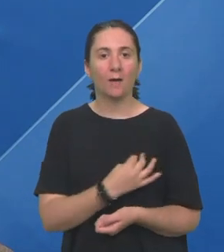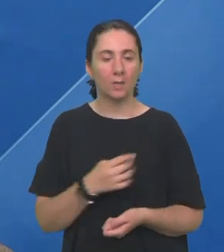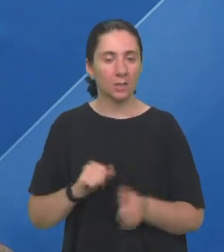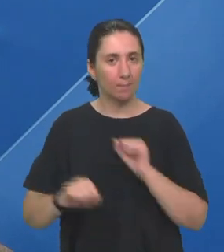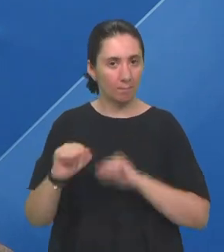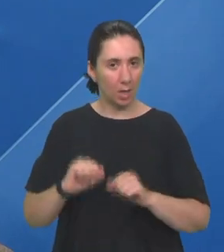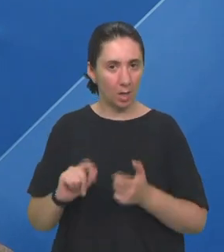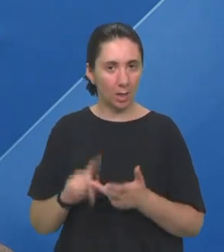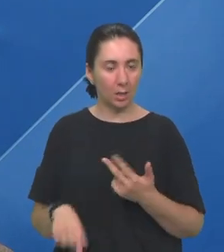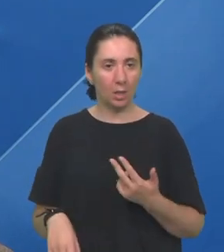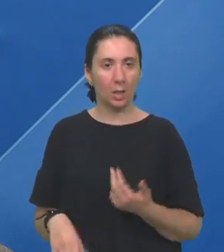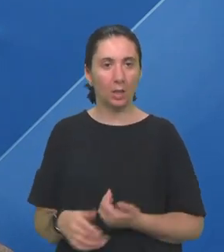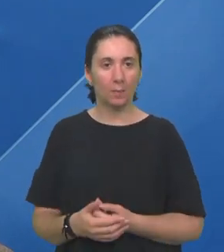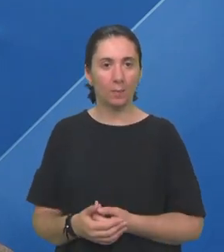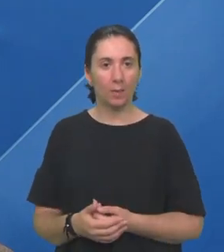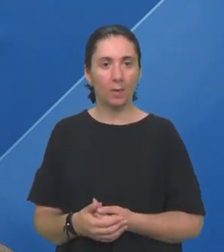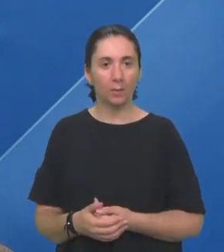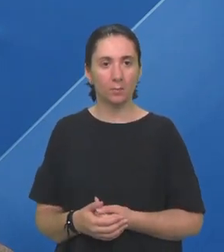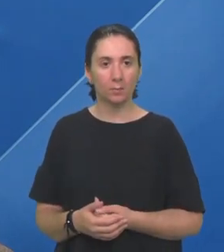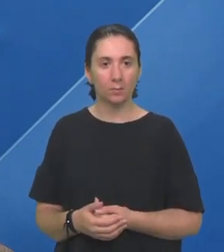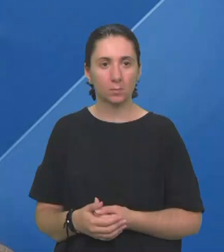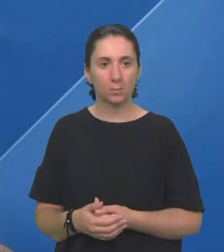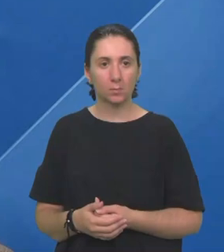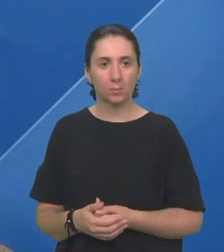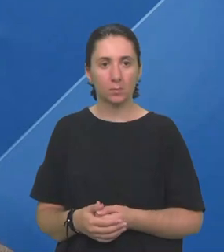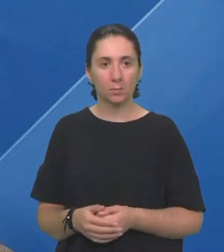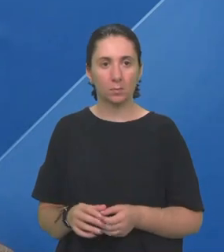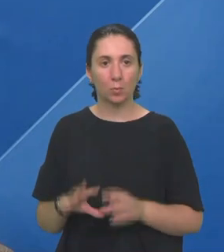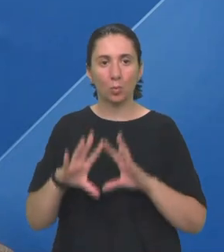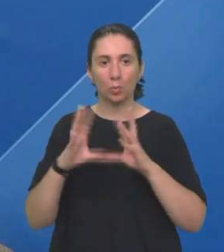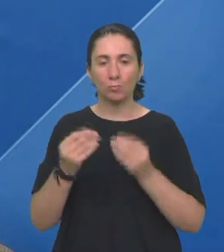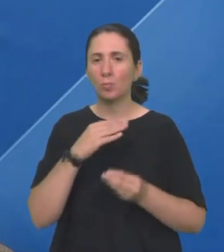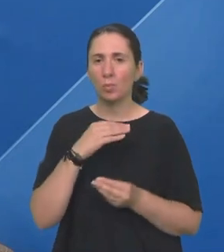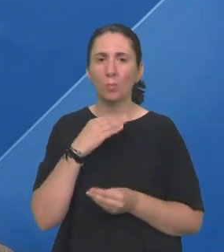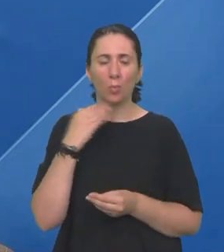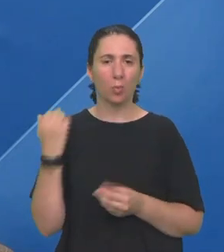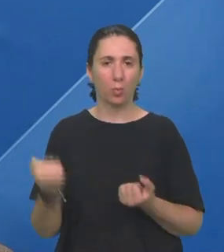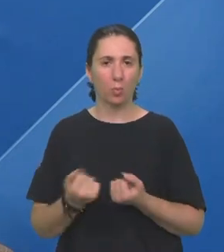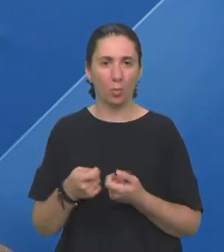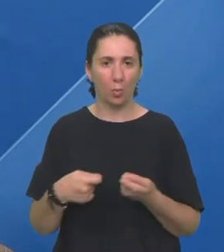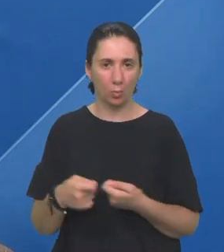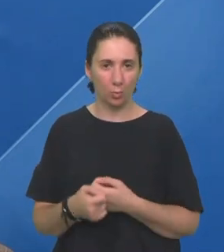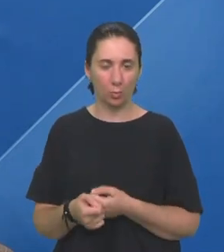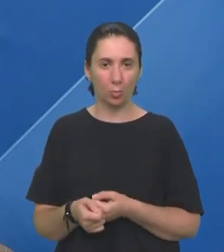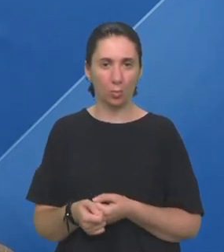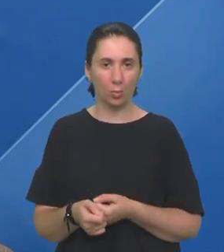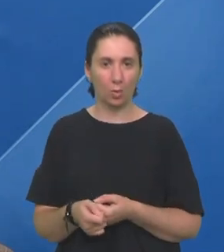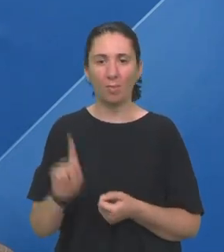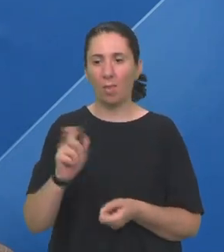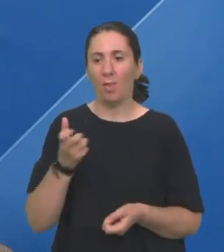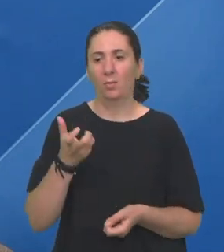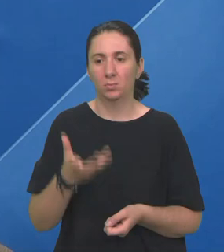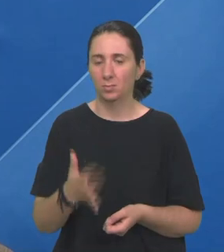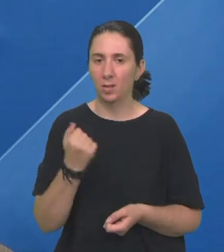braniteljima Ima puno puno udruga Da ne